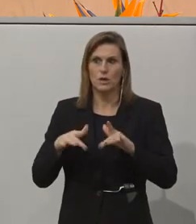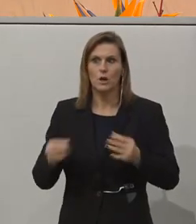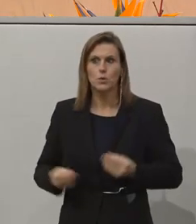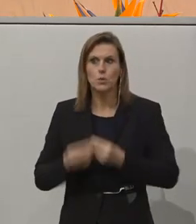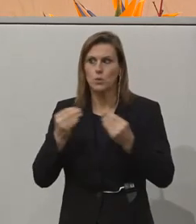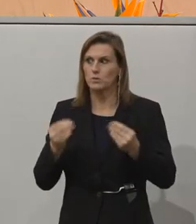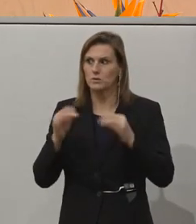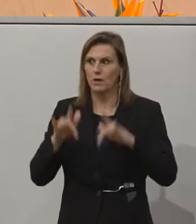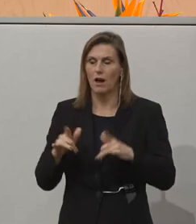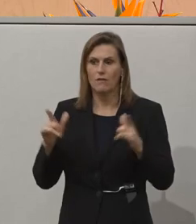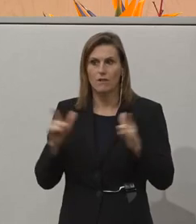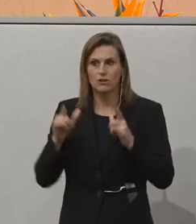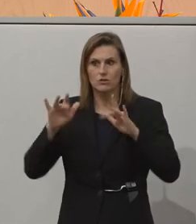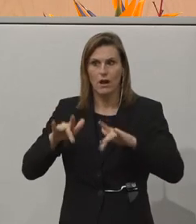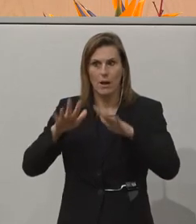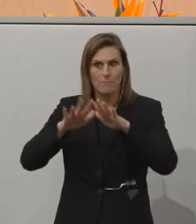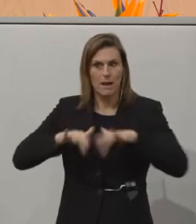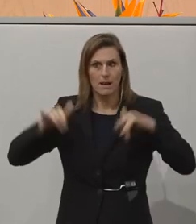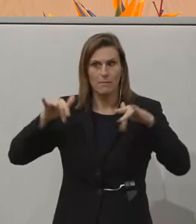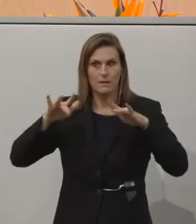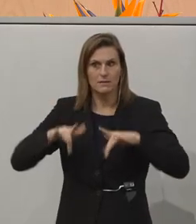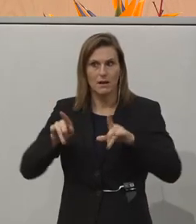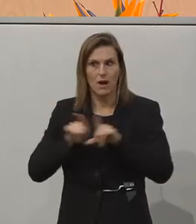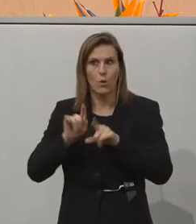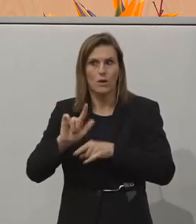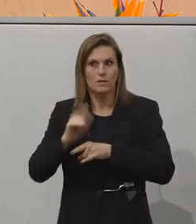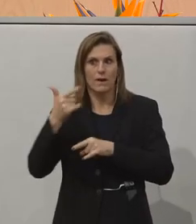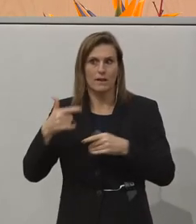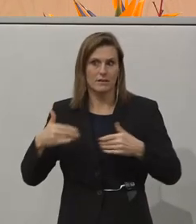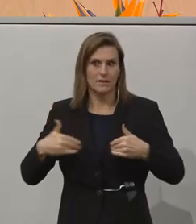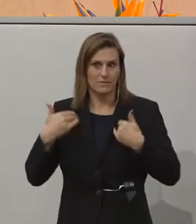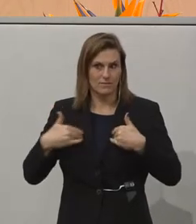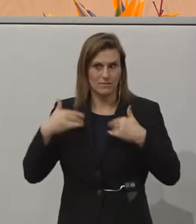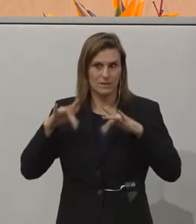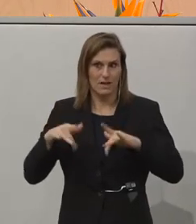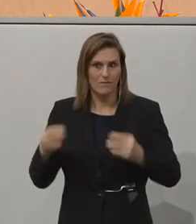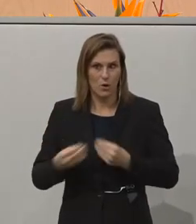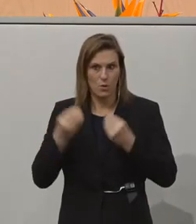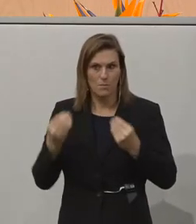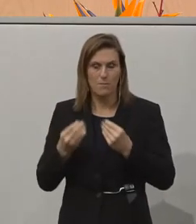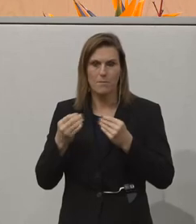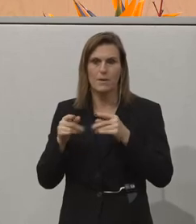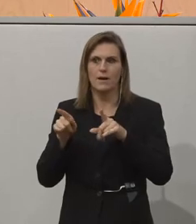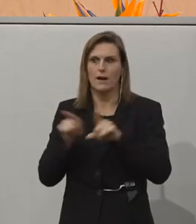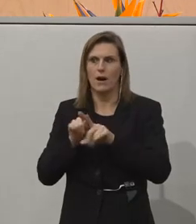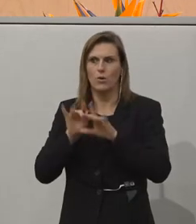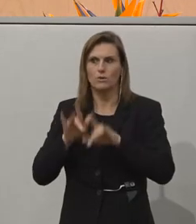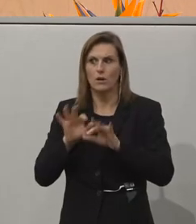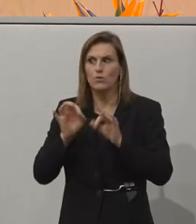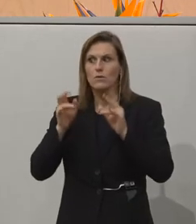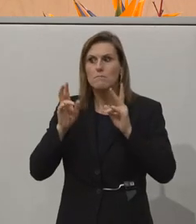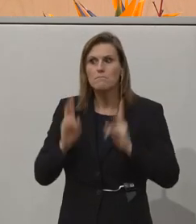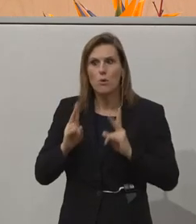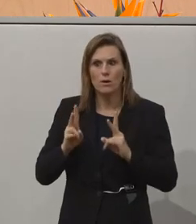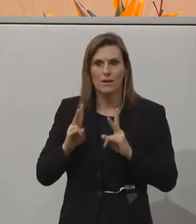dass diese Veranstaltung in den Räumlichkeiten des Parlaments stattfinden kann, weil es auch eine sehr gute Gelegenheit